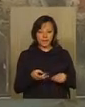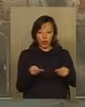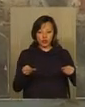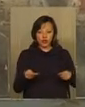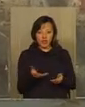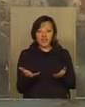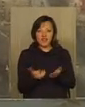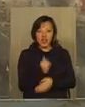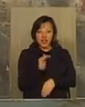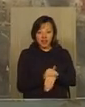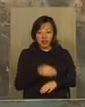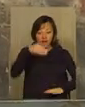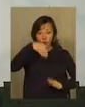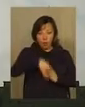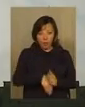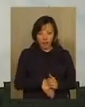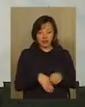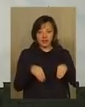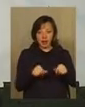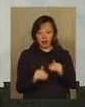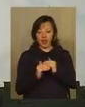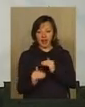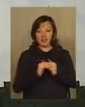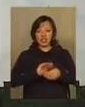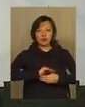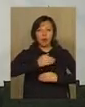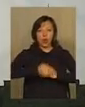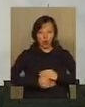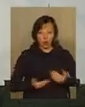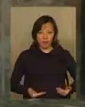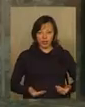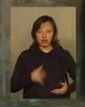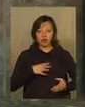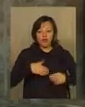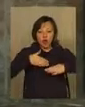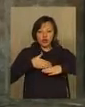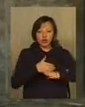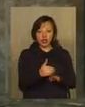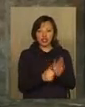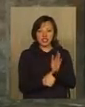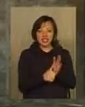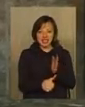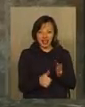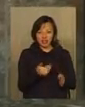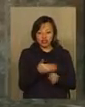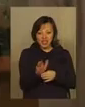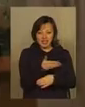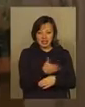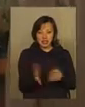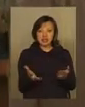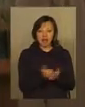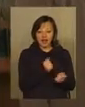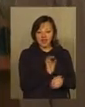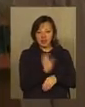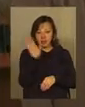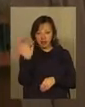виявили вкопаною в землю на рівні з порогом помешкання на зовнішньому розі хати. Глек був розколений на 60 друзок і знахідкою вправили в